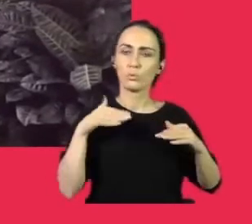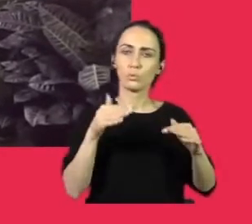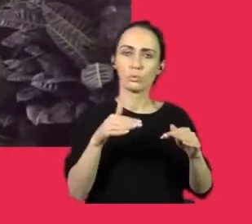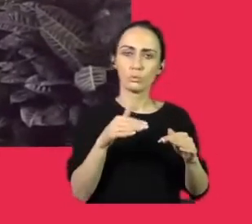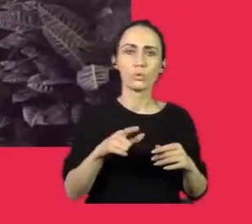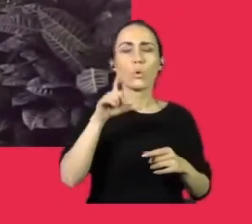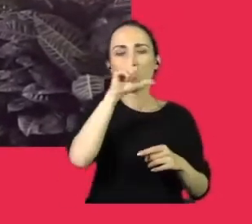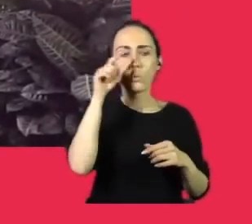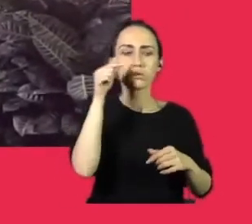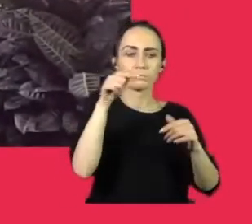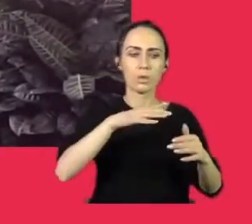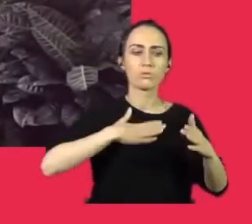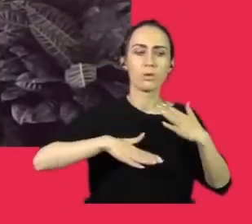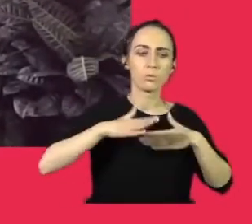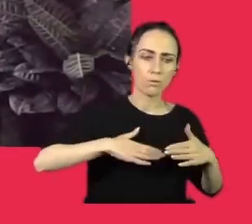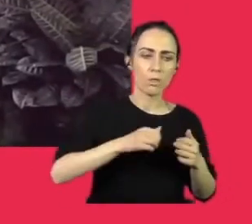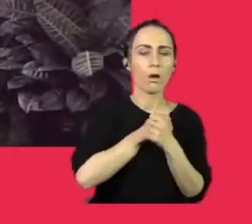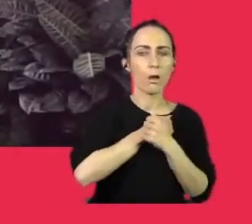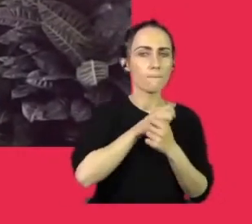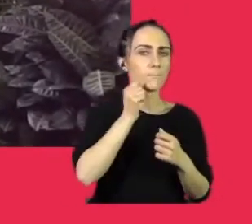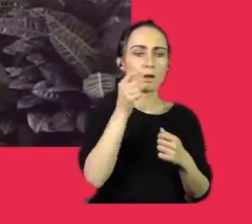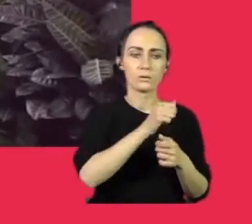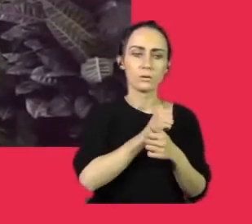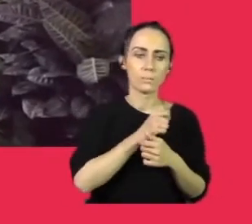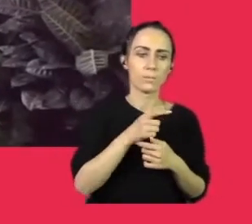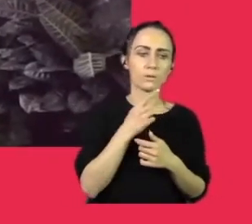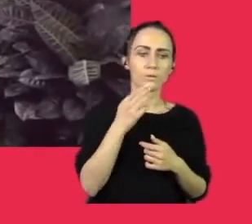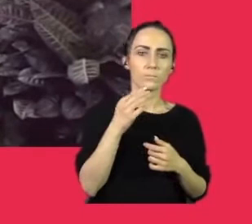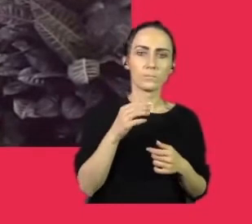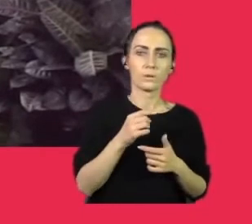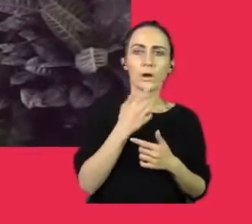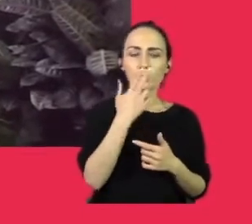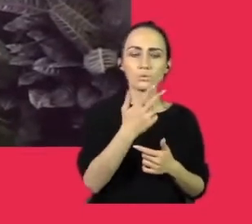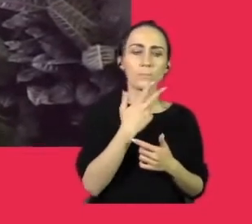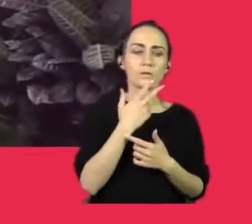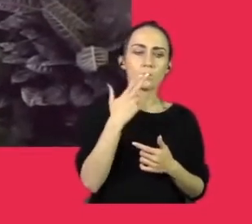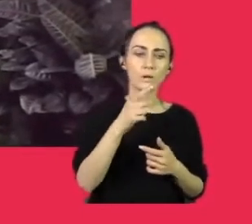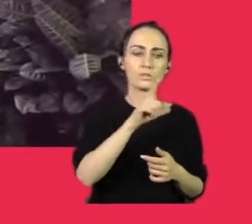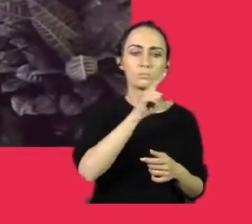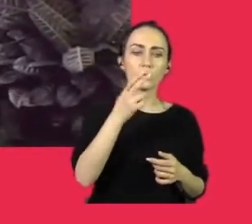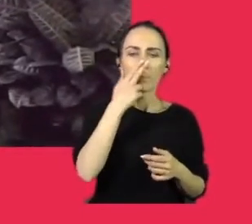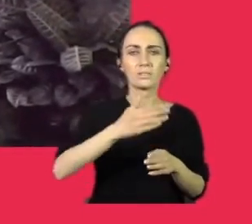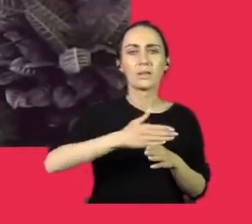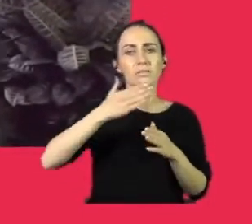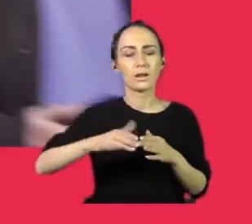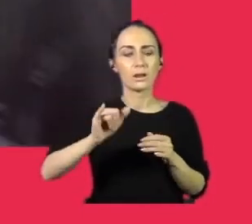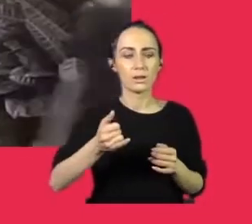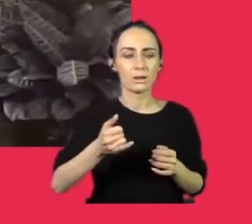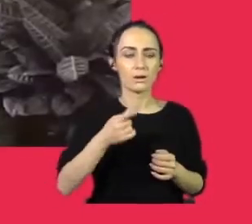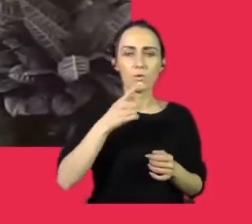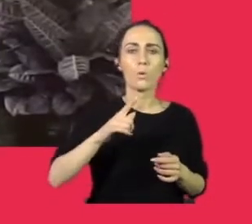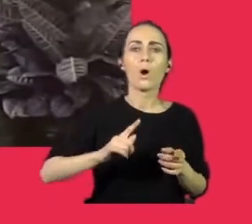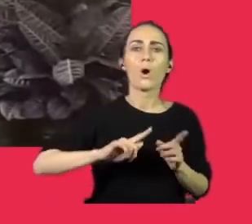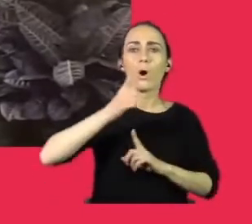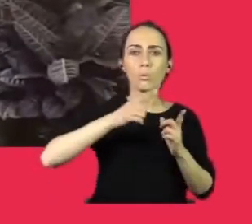Ludzie nas kochają na tyle, na ile mogą. No ale zobaczymy jak to będzie dalej. Wsparciem dla ogrodu